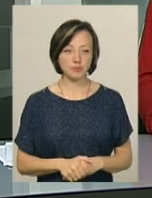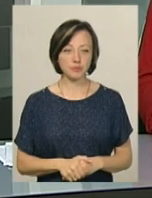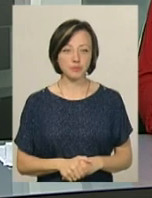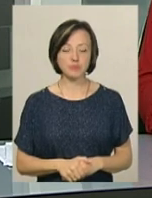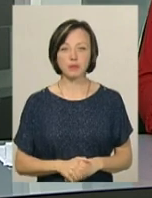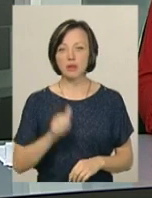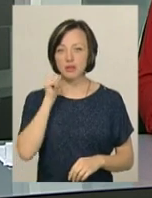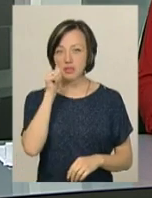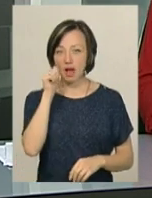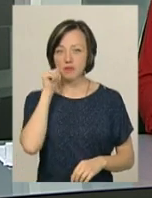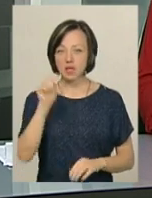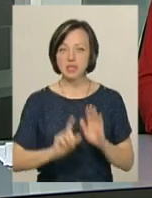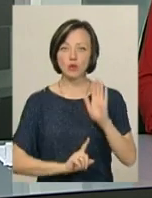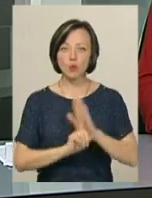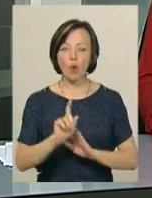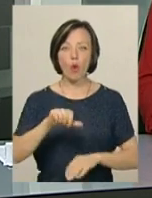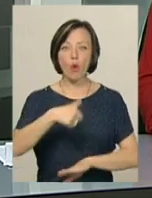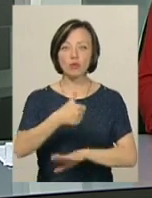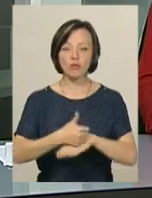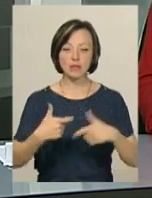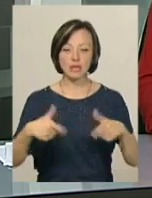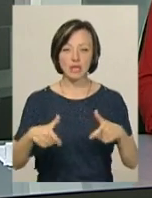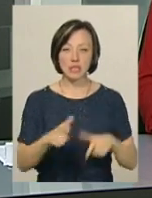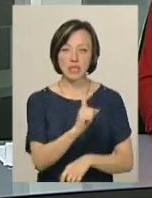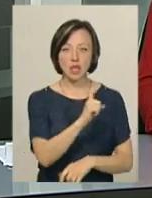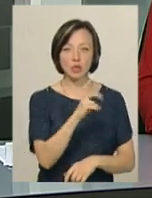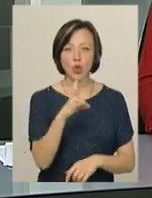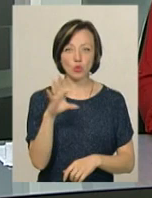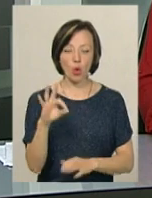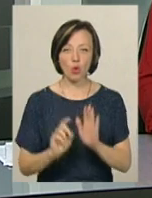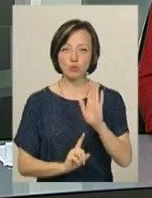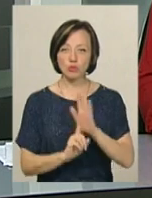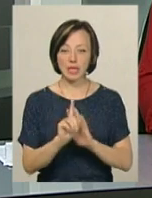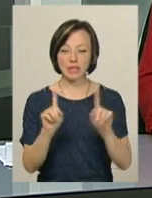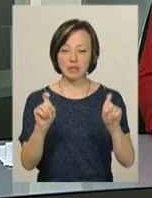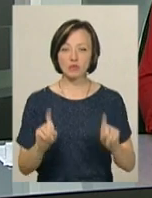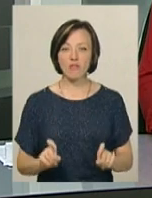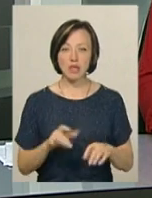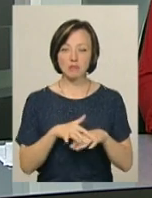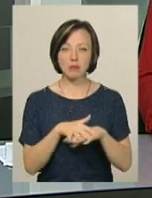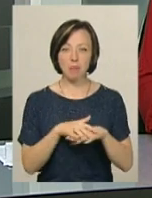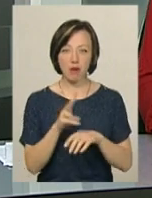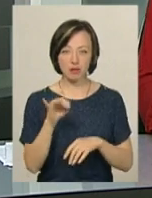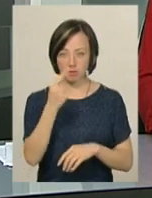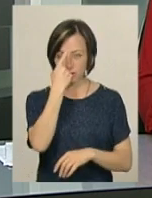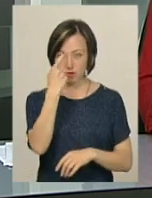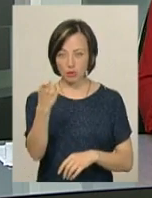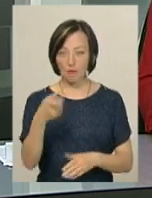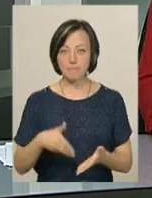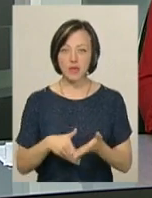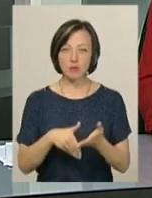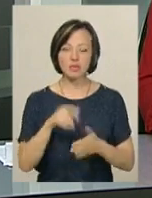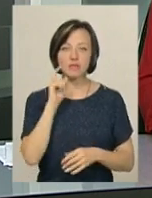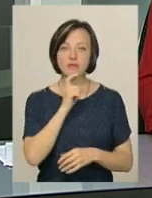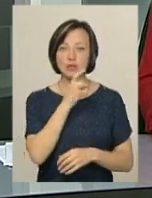Завтра стартує основна сесія зовнішнього незалежного оцінювання. Розпочнеться тестування з математики. Про це повідомила методист